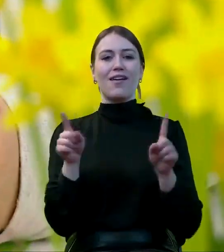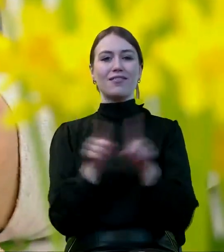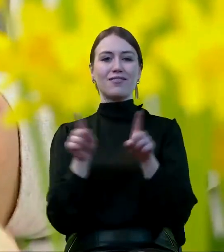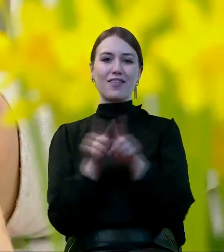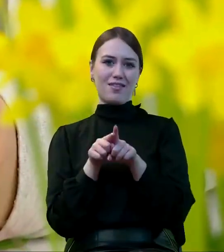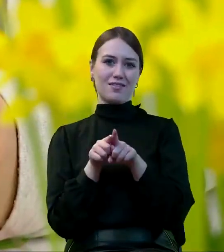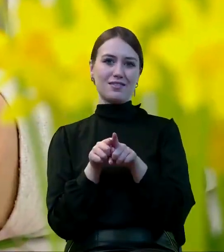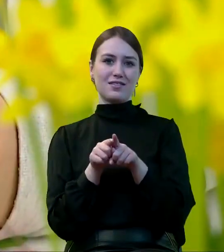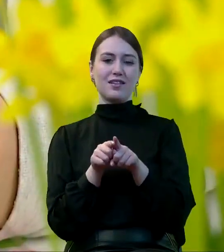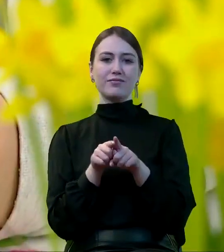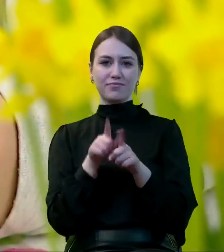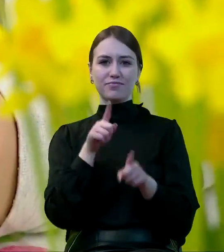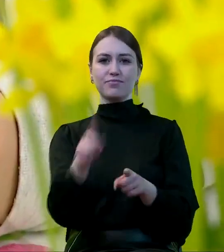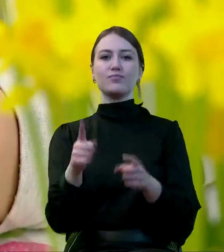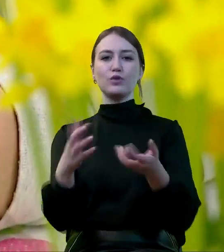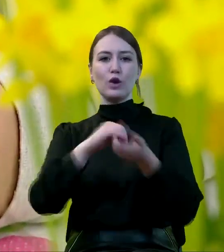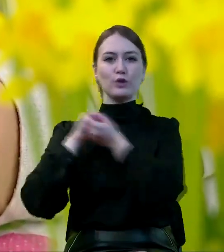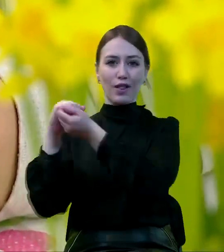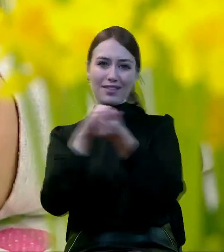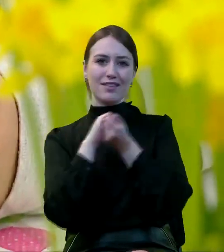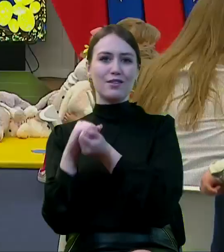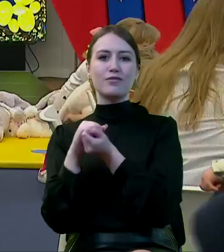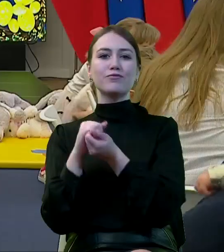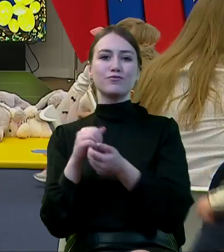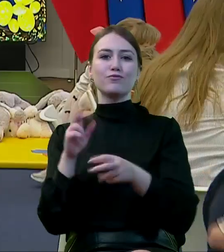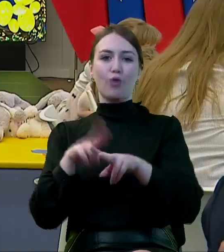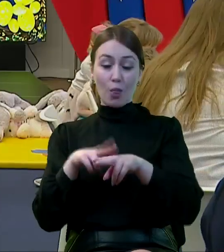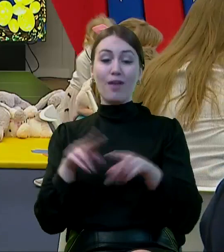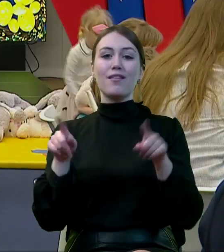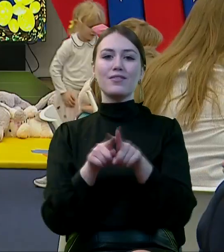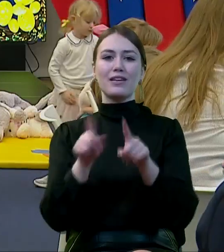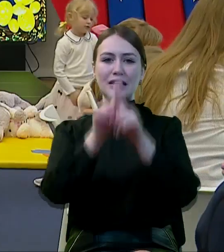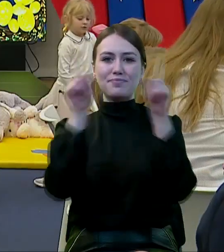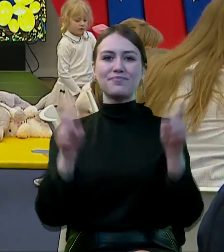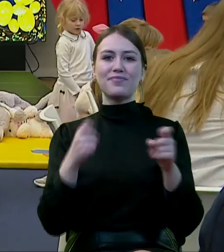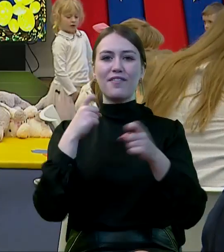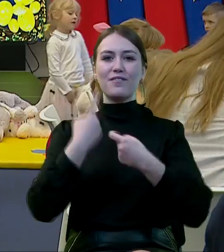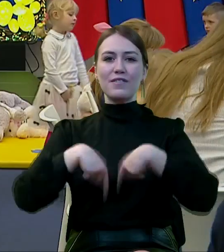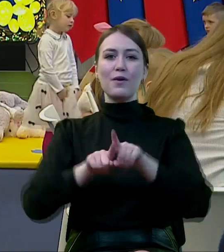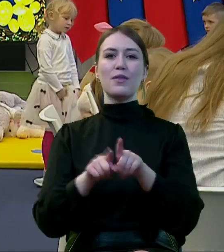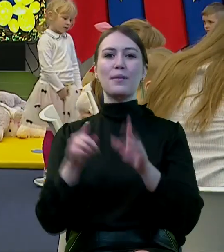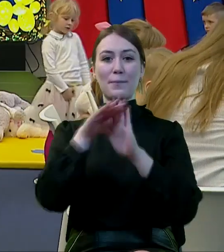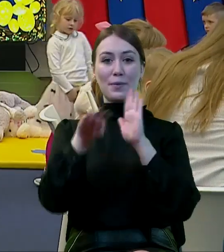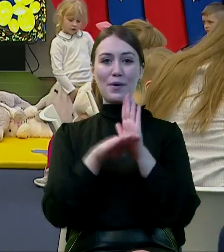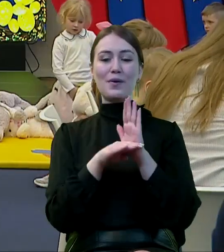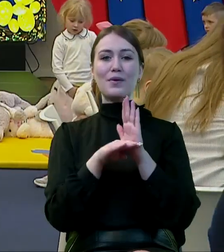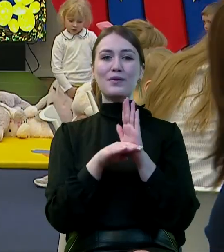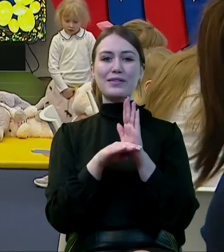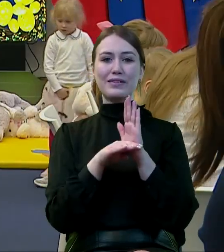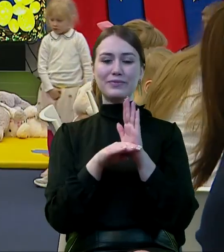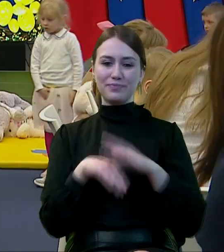także fundusz solidarnościowy, rozpoczęcie realizacji programów